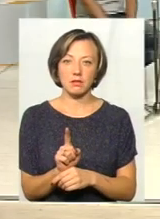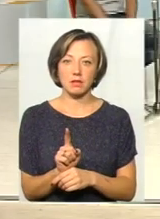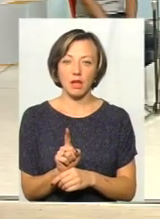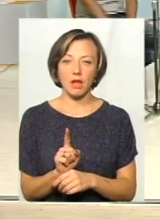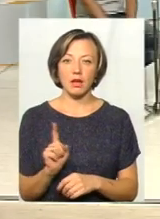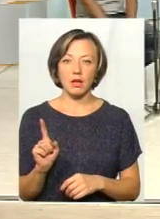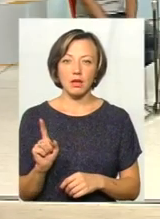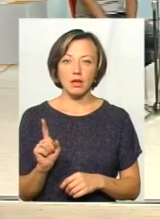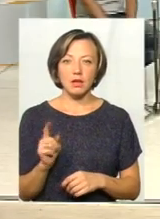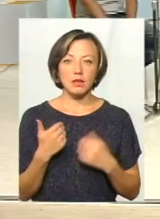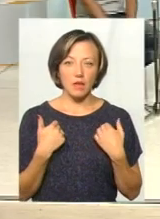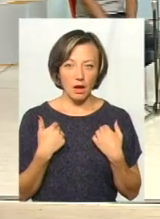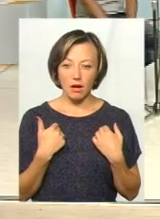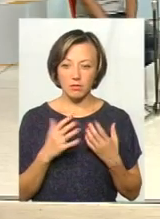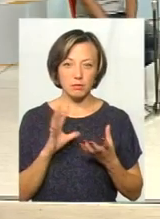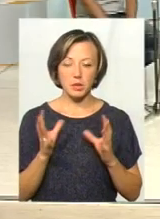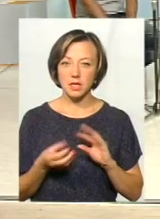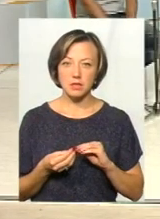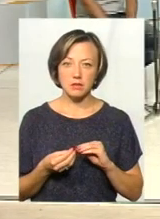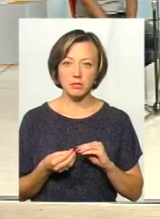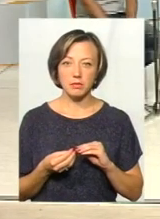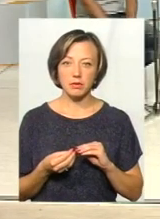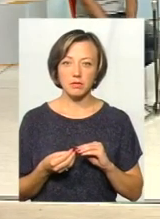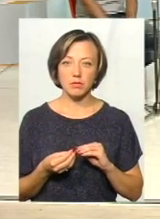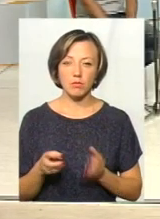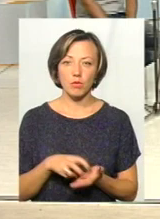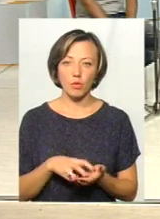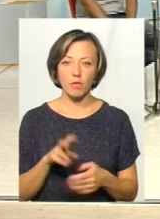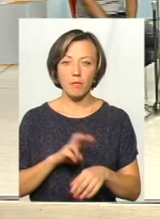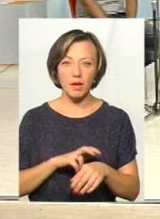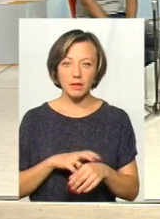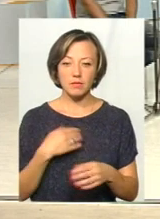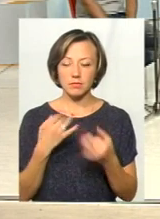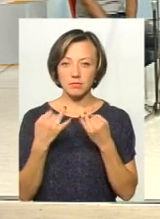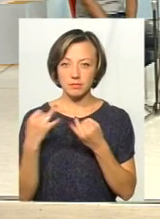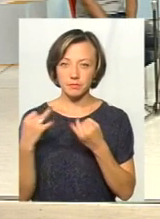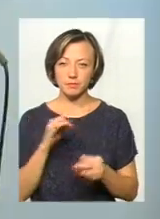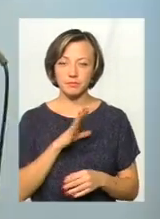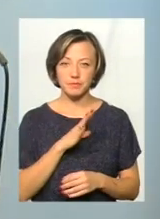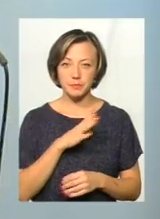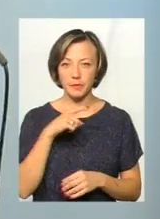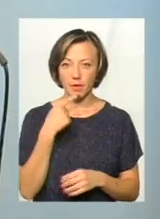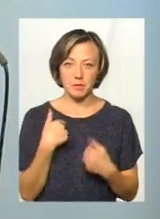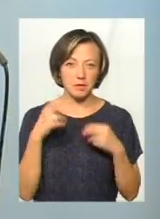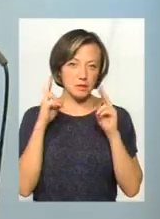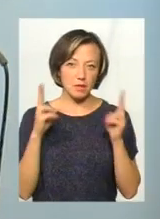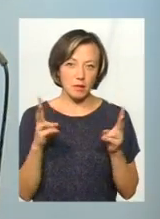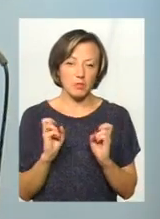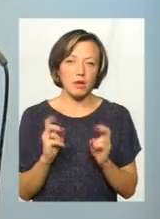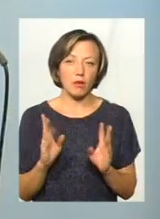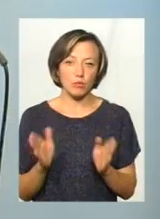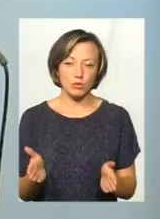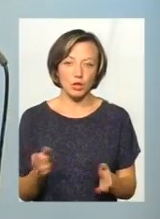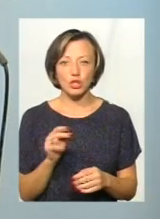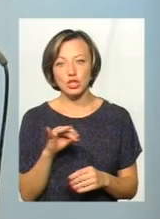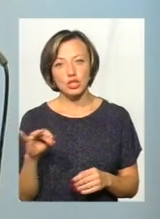я, в принципі, поділяю побоюванням медиків, з якими довелися спілкуватися, які кажуть, а ми не знаємо ще, як воно